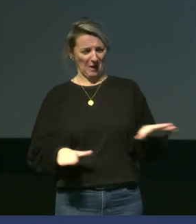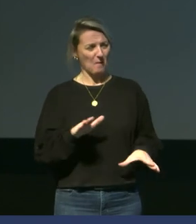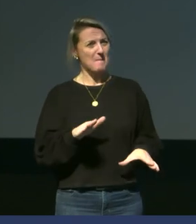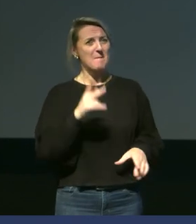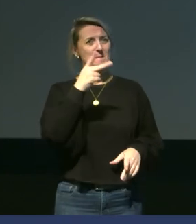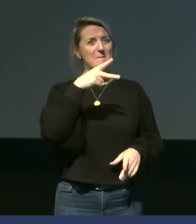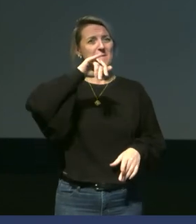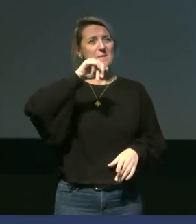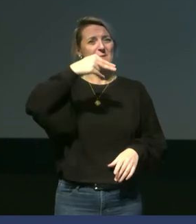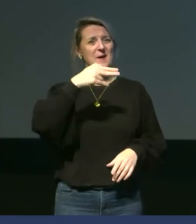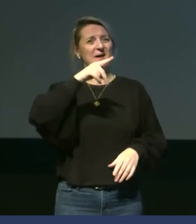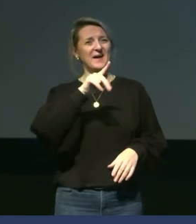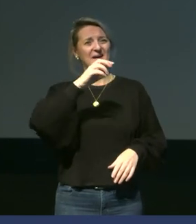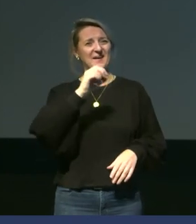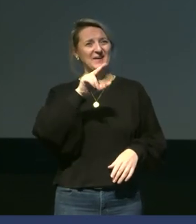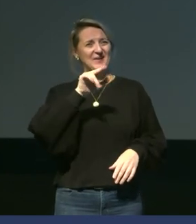régler ce problème ?